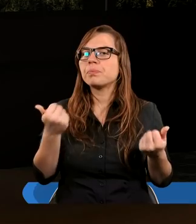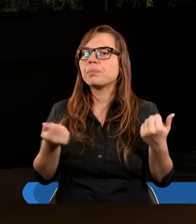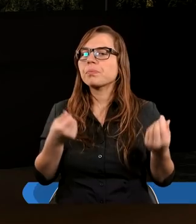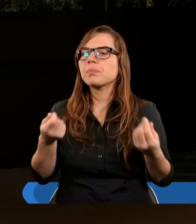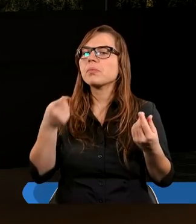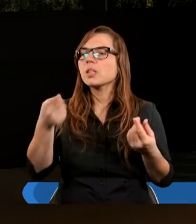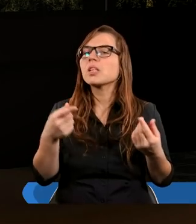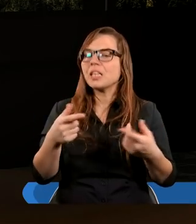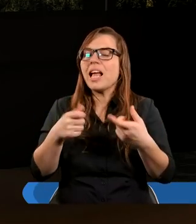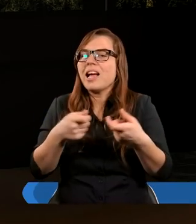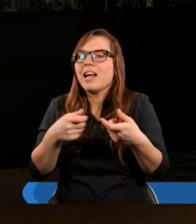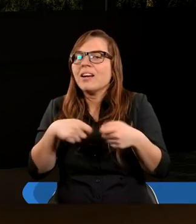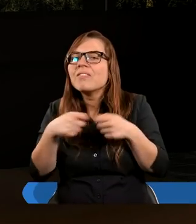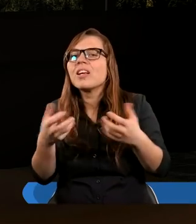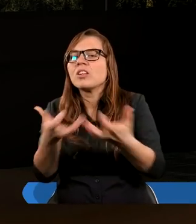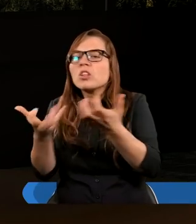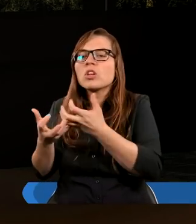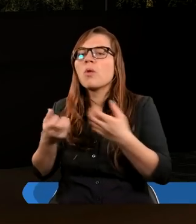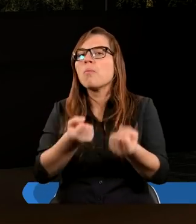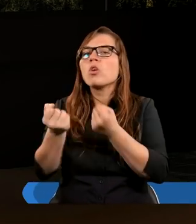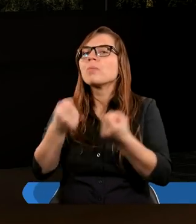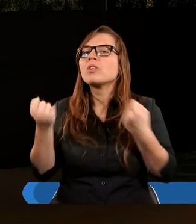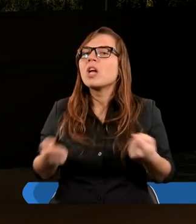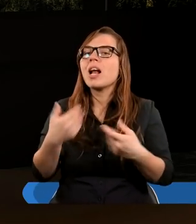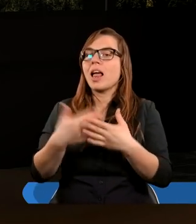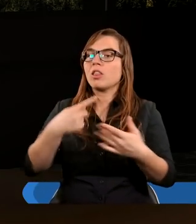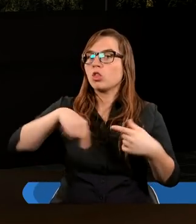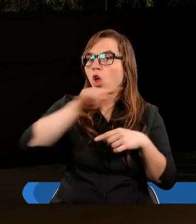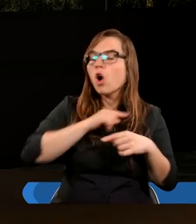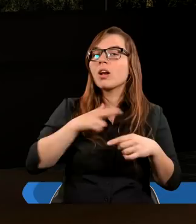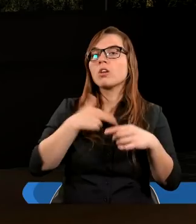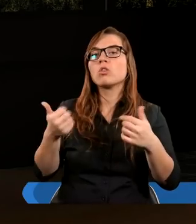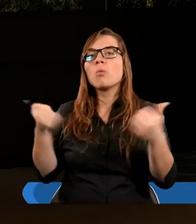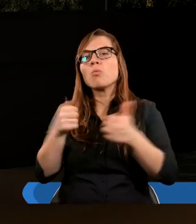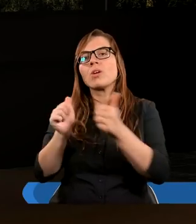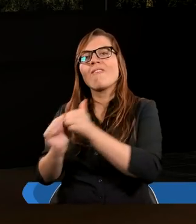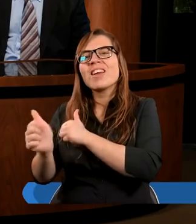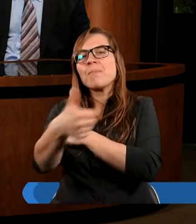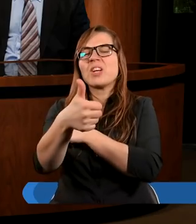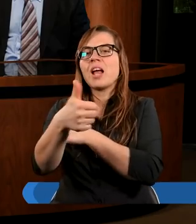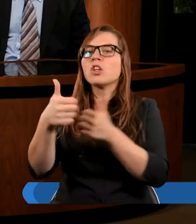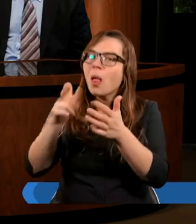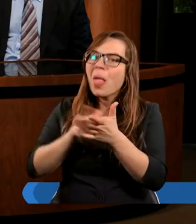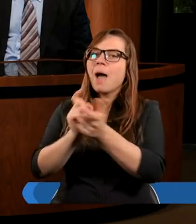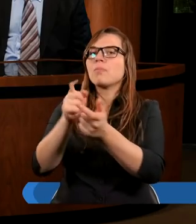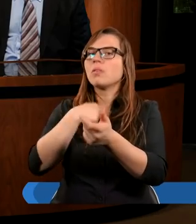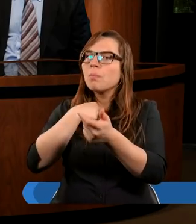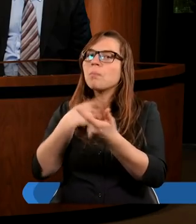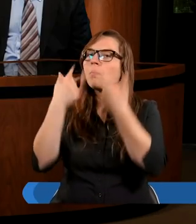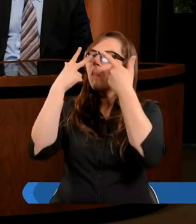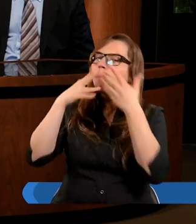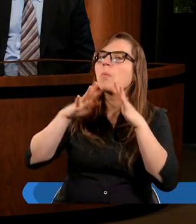chociażby właśnie te więzi podtrzymywać. Dlatego do nas należy, żebyśmy my wyprzedzili tę osobę, wyszli naprzeciw i